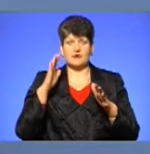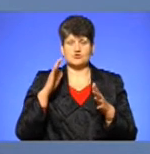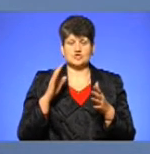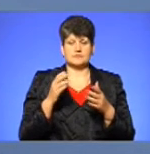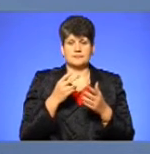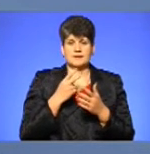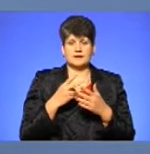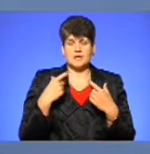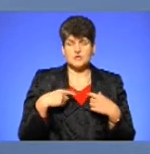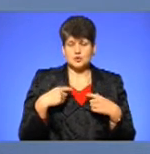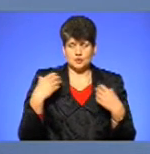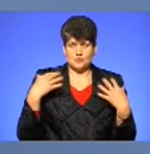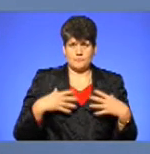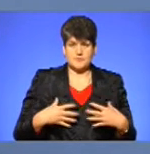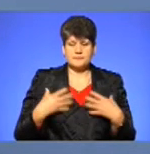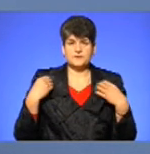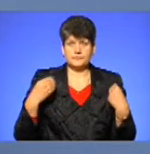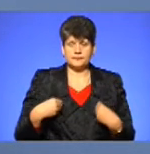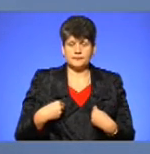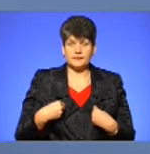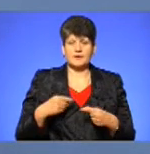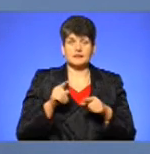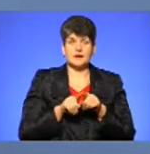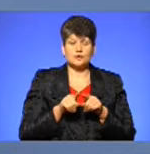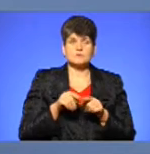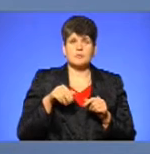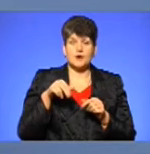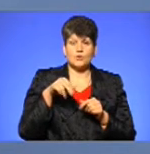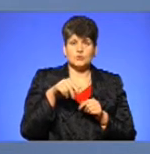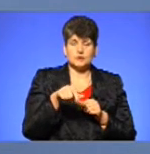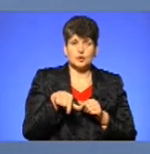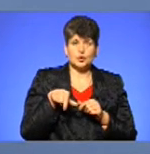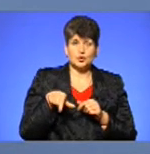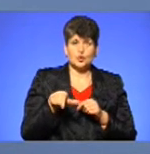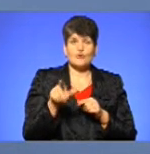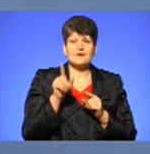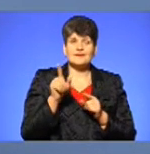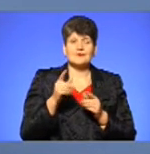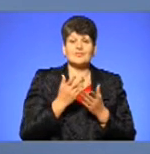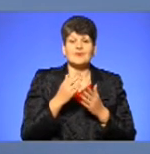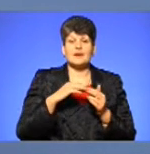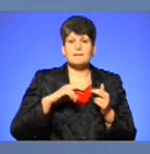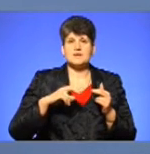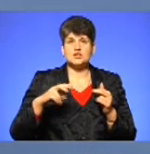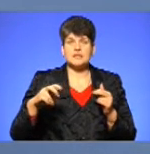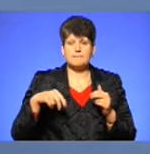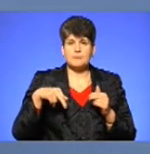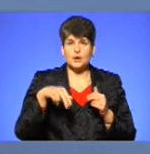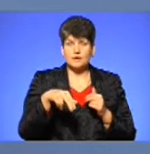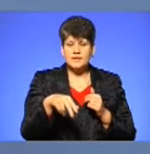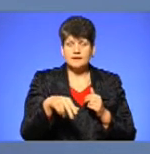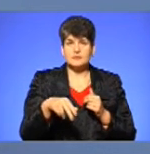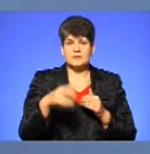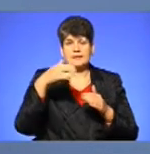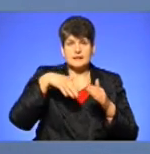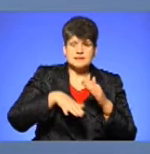Також переходити дорогу тільки-лише на пішоходних переходах, тобто по пішоходному переходу, надземному,